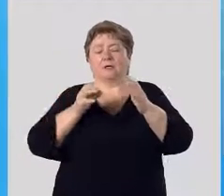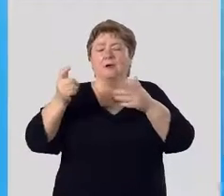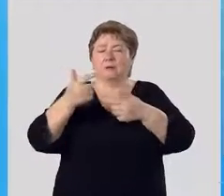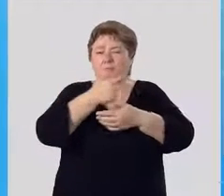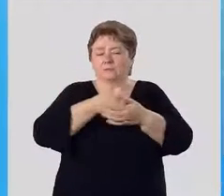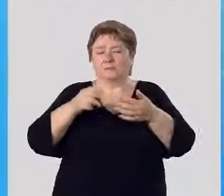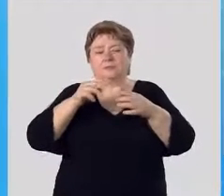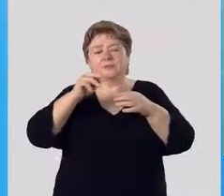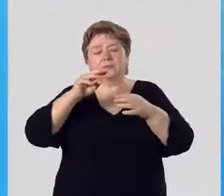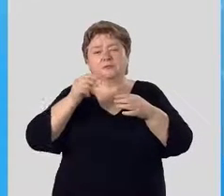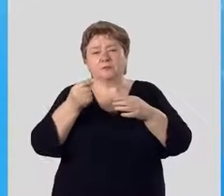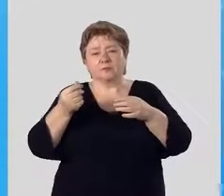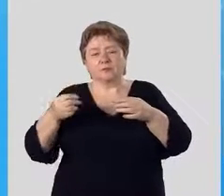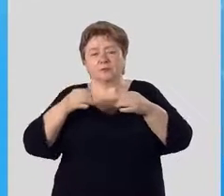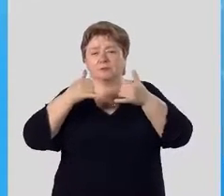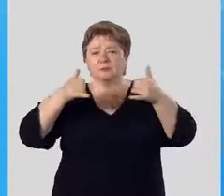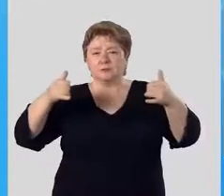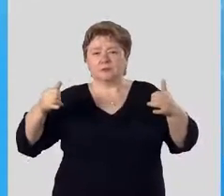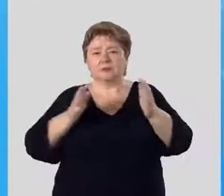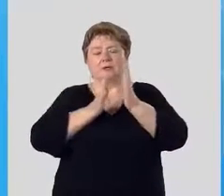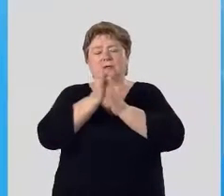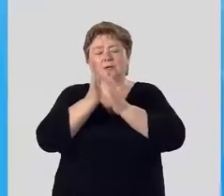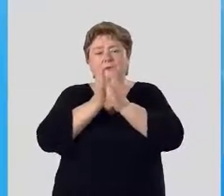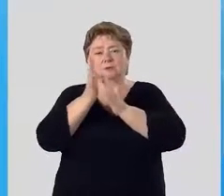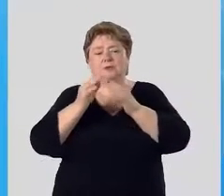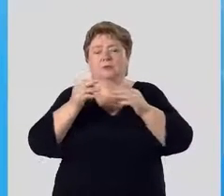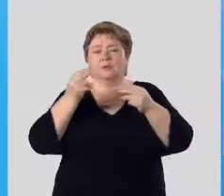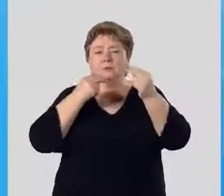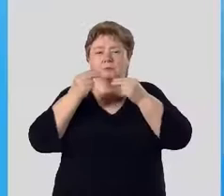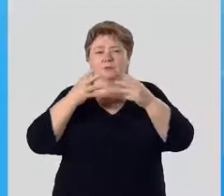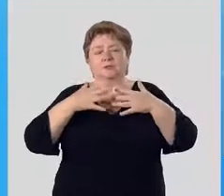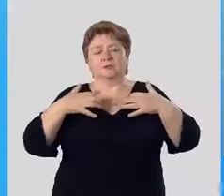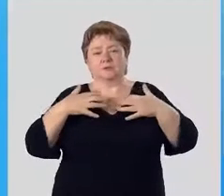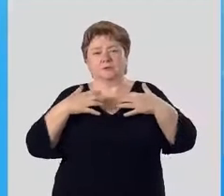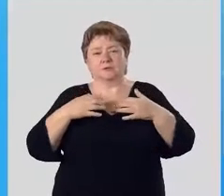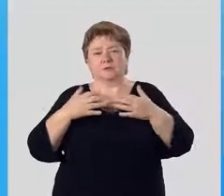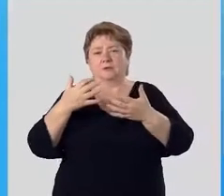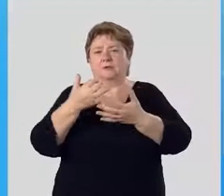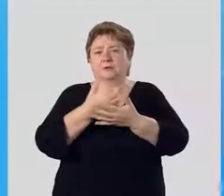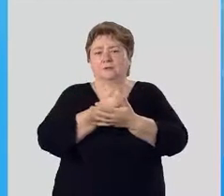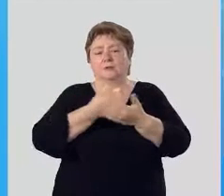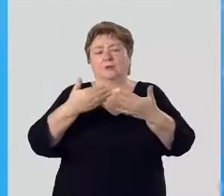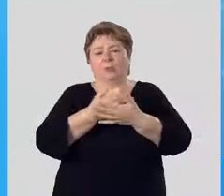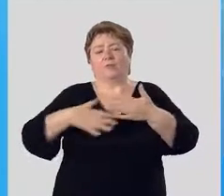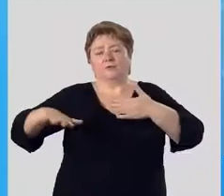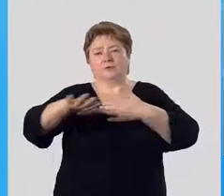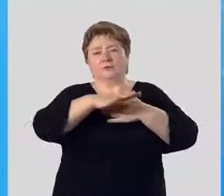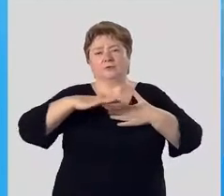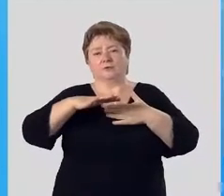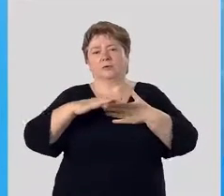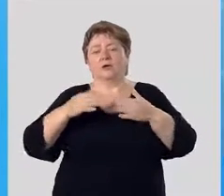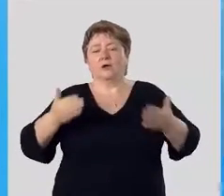созревание семян, расселение растений, пища для животных, освоение новых территорий.